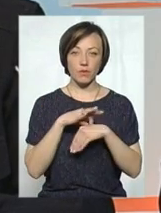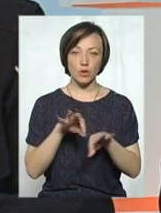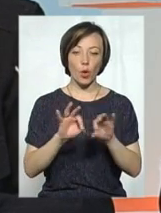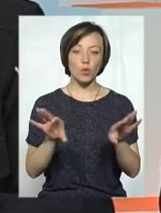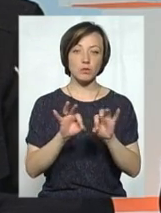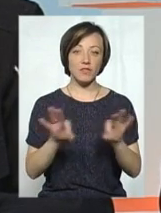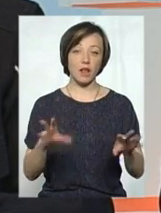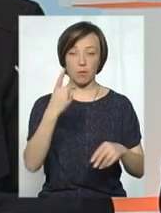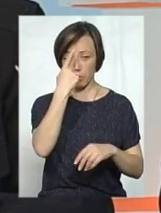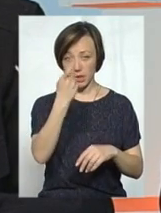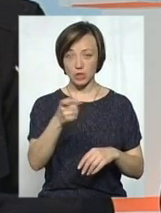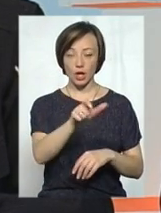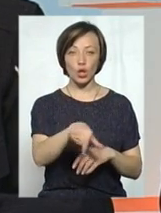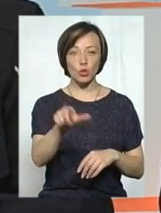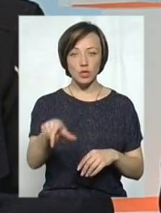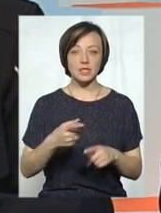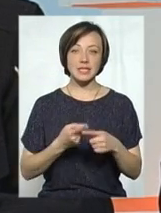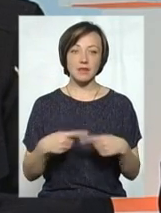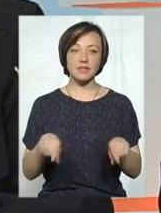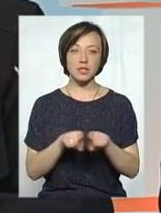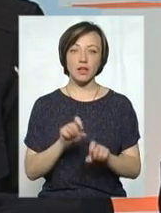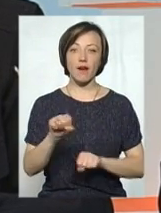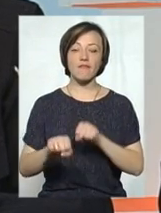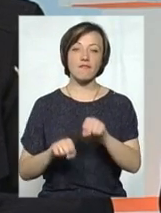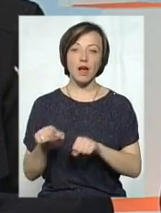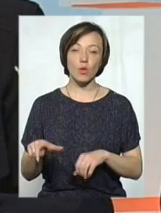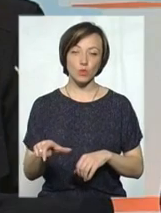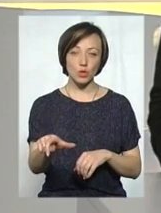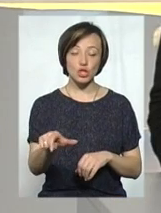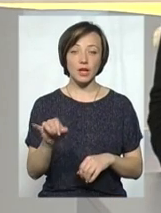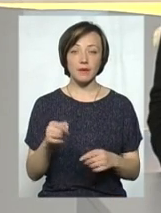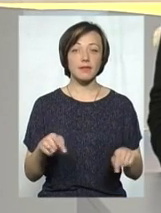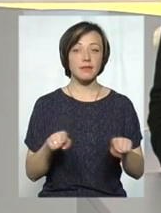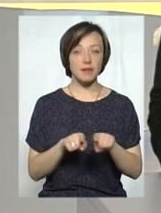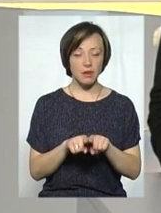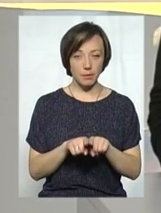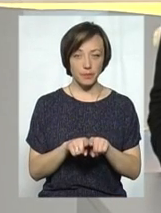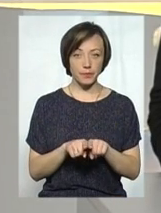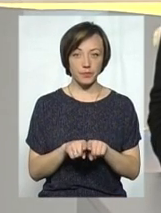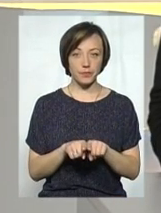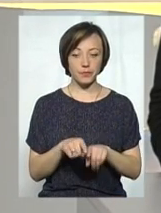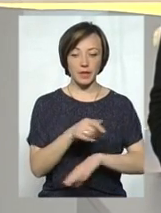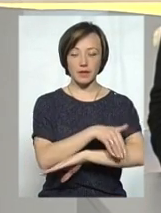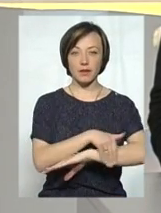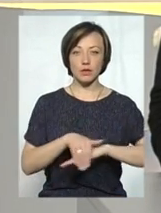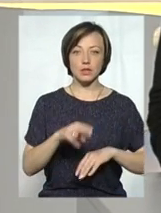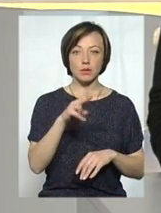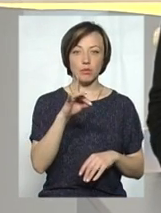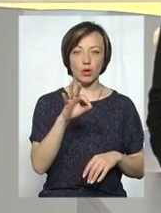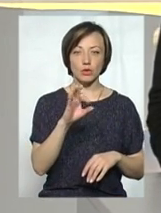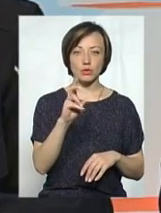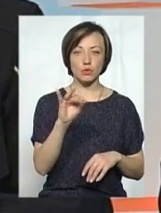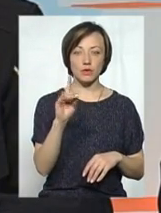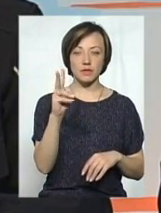розповідали і попереджали людям про те, що це все ж таки вела доріжка. І відтак на вулиці Проскурівській, це в нас є